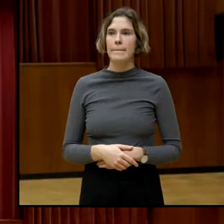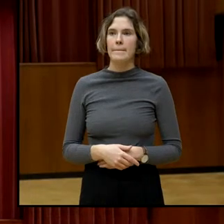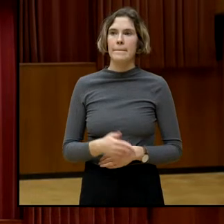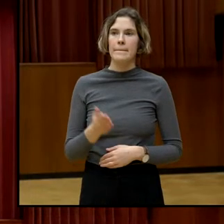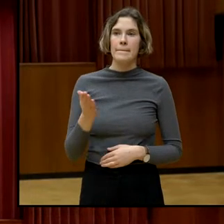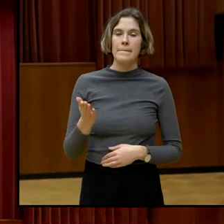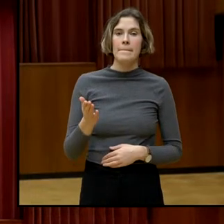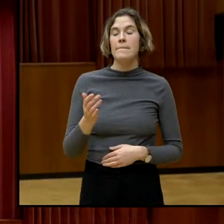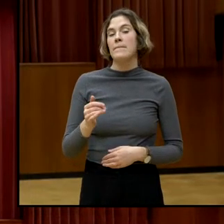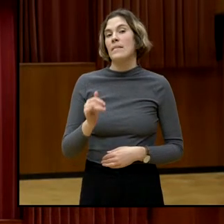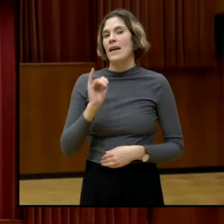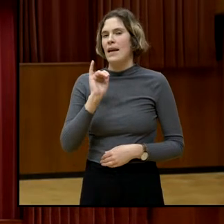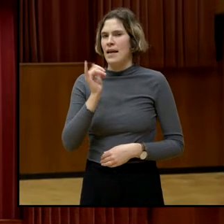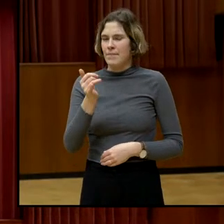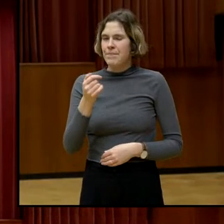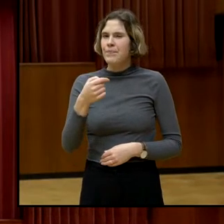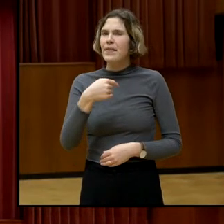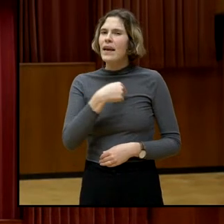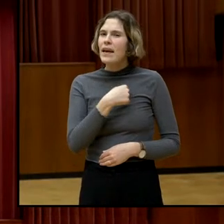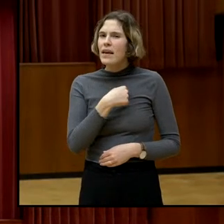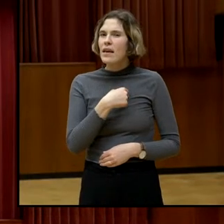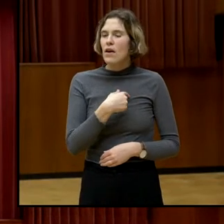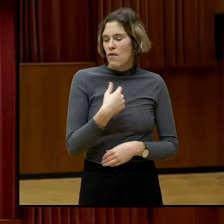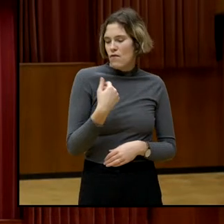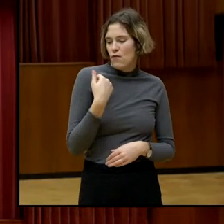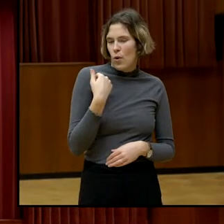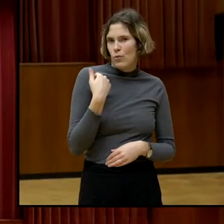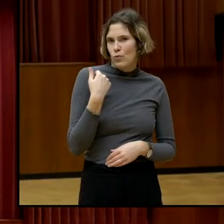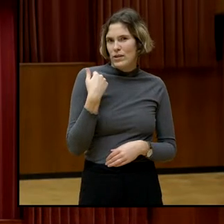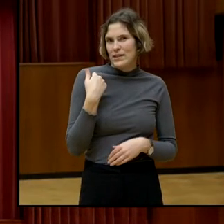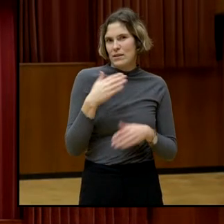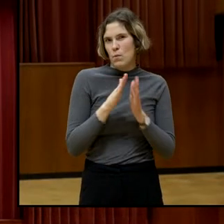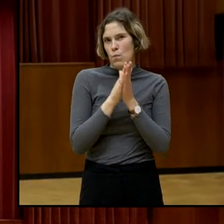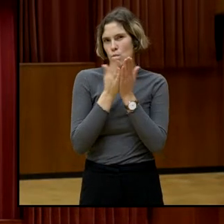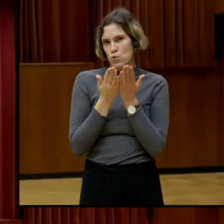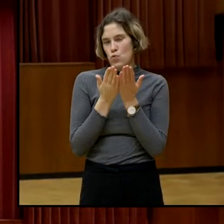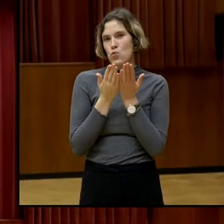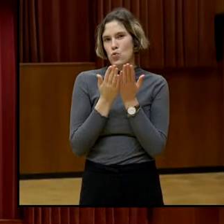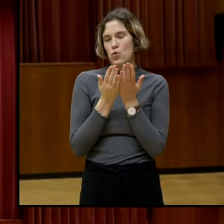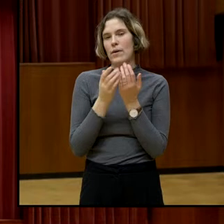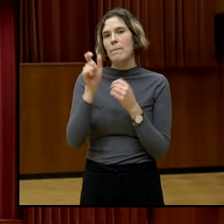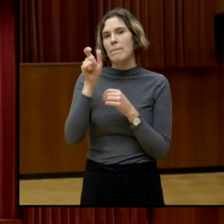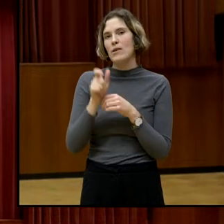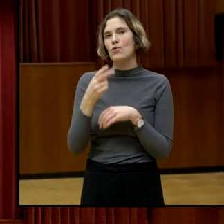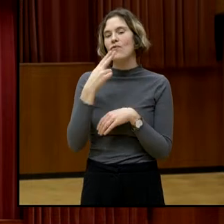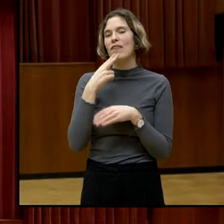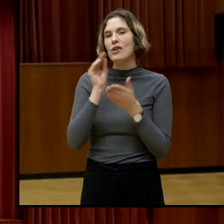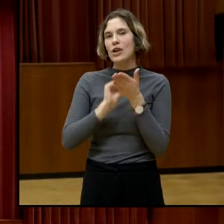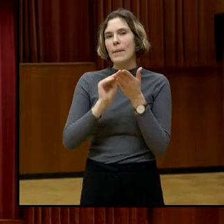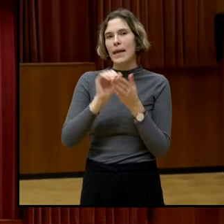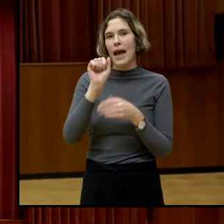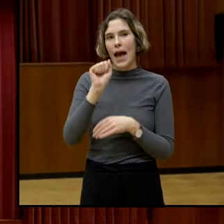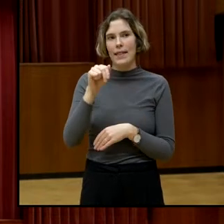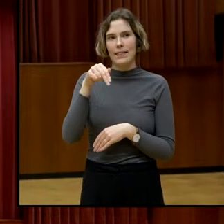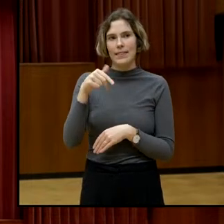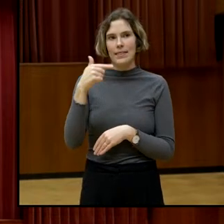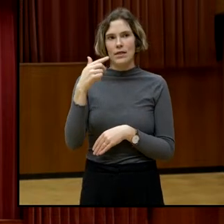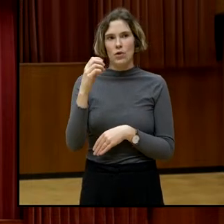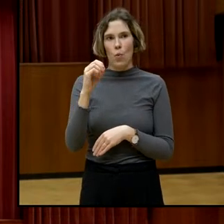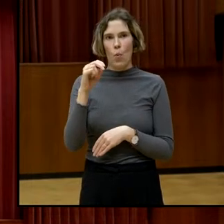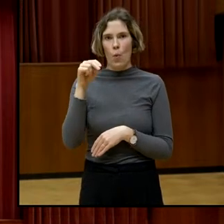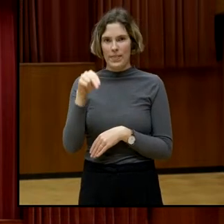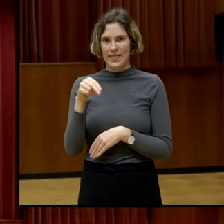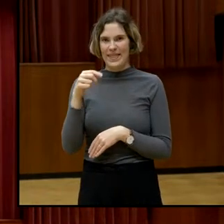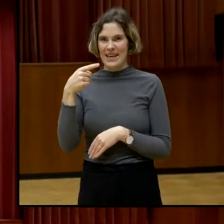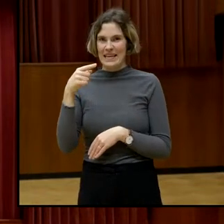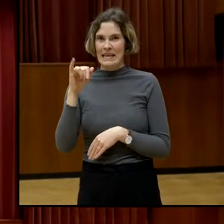Ich habe vor kurzem das Buch von Anton Jäger Hypopolitik heißt das, habe ich gelesen und